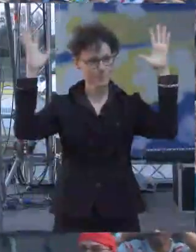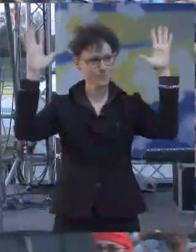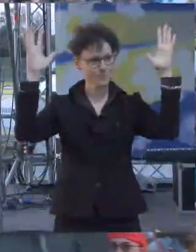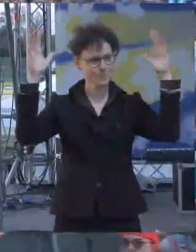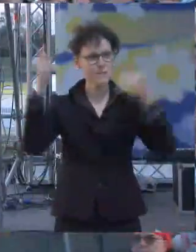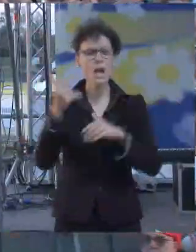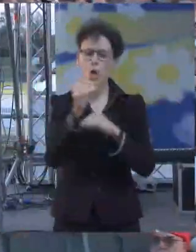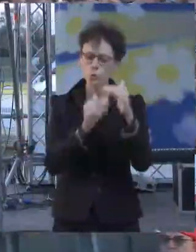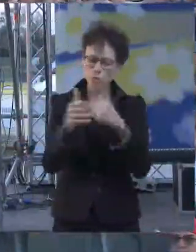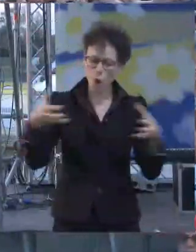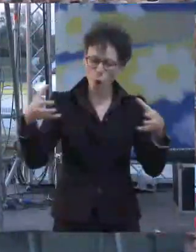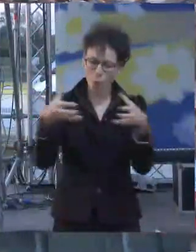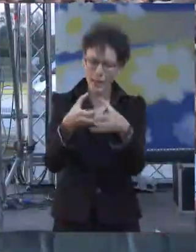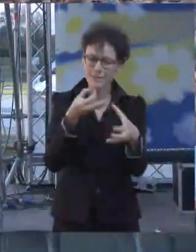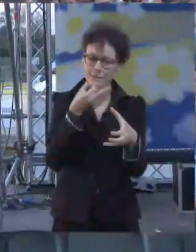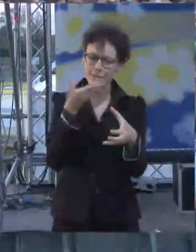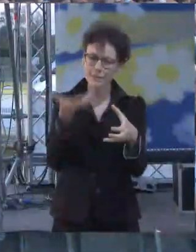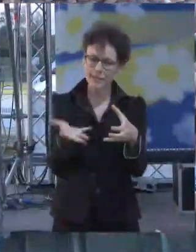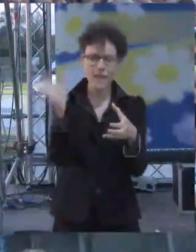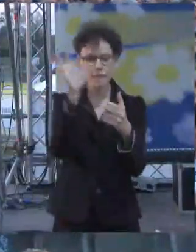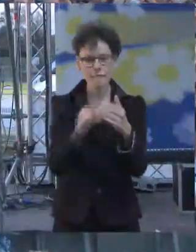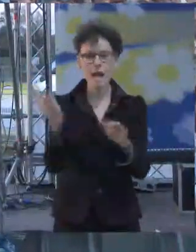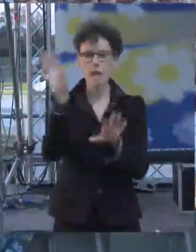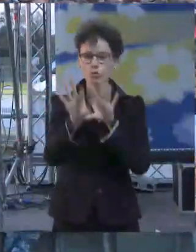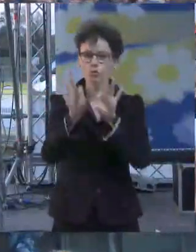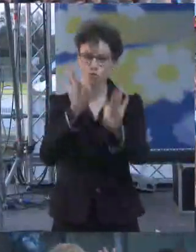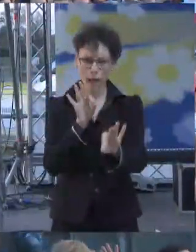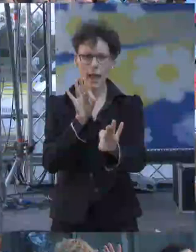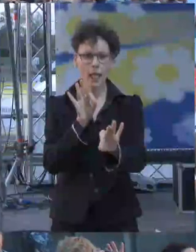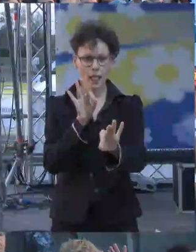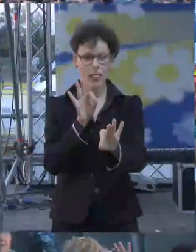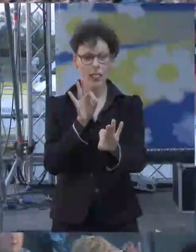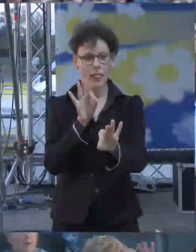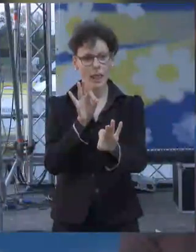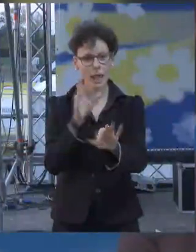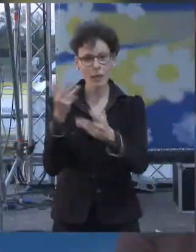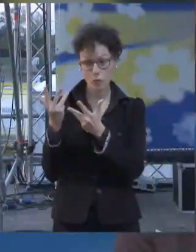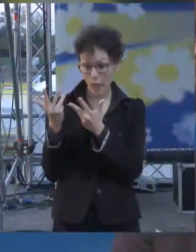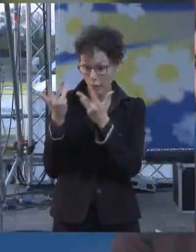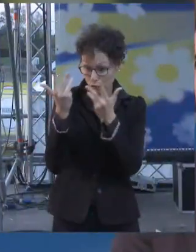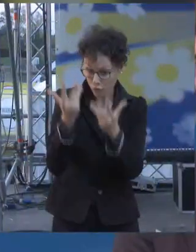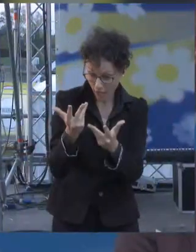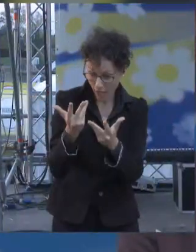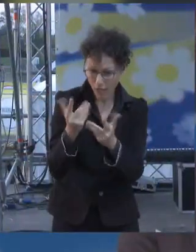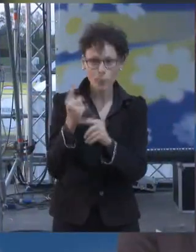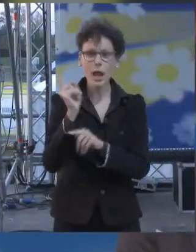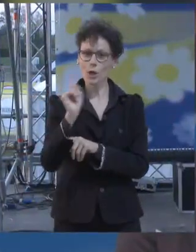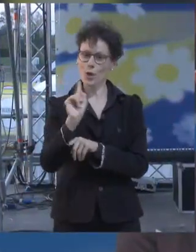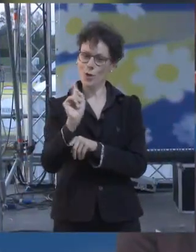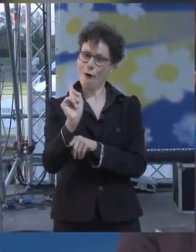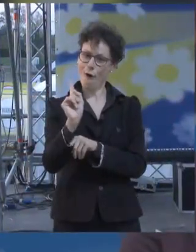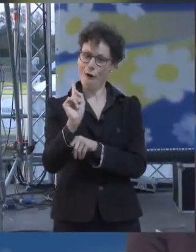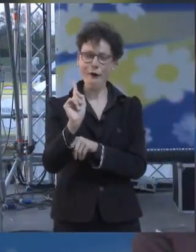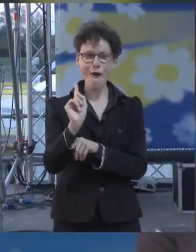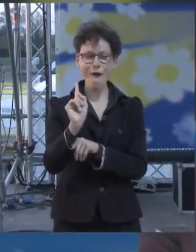costruire una comunità significa anche fare delle scelte che guardano a 10 anni e non a un anno perché per un amministratore è molto più facile fare